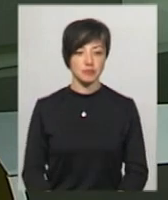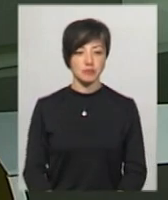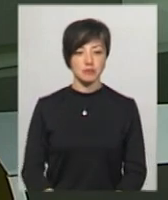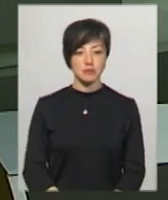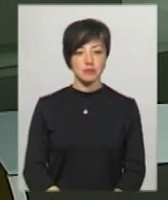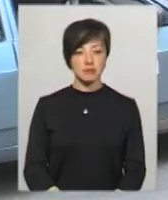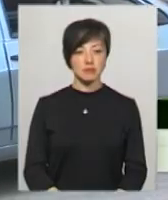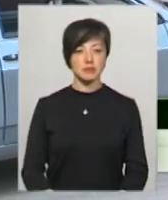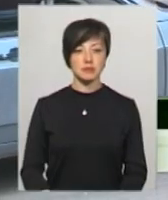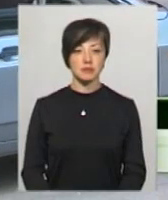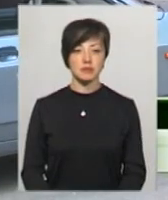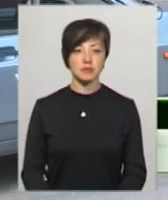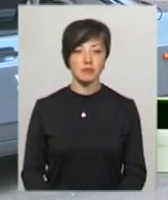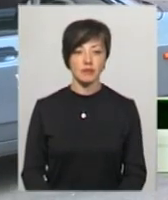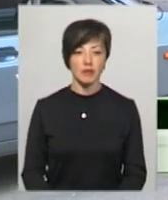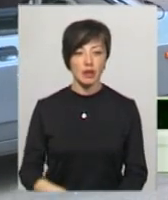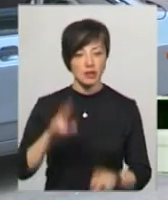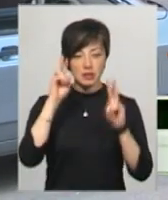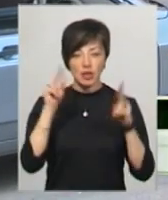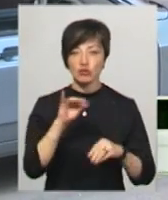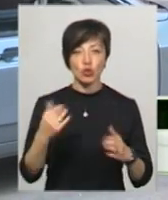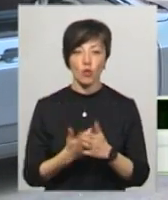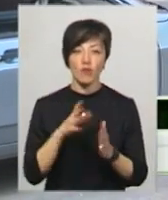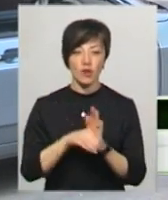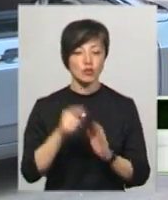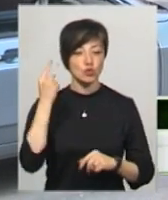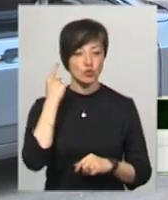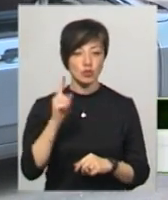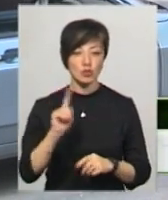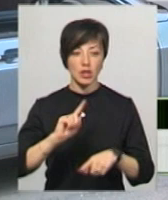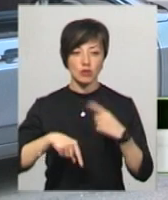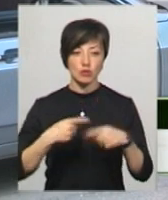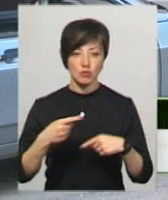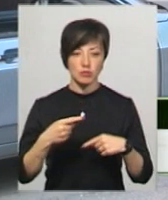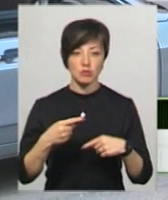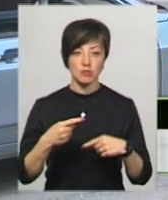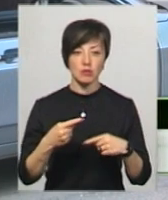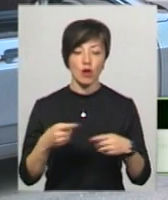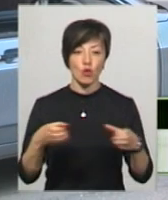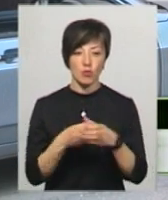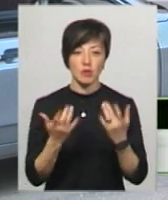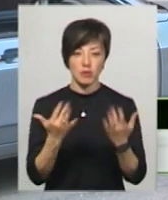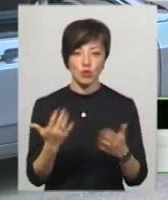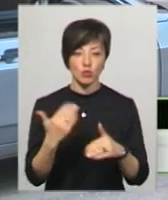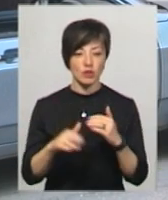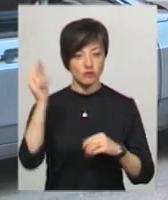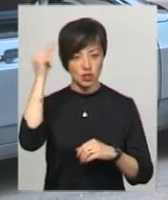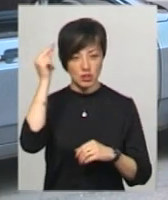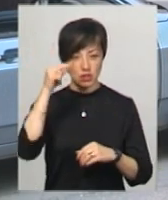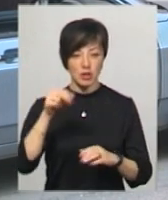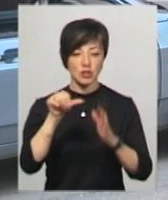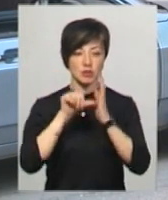Олексюк. Не знаю, чи це нововведення, але я чула, що наступна група, яка буде набиратися, вона буде вже вчитися